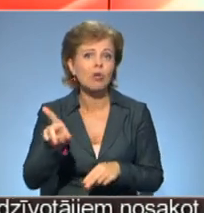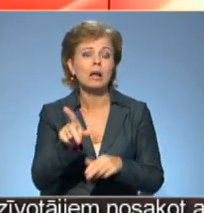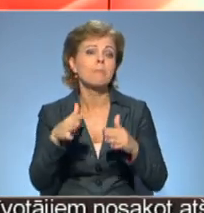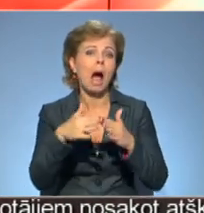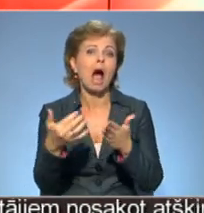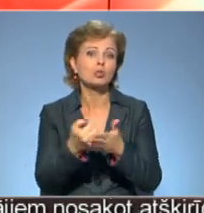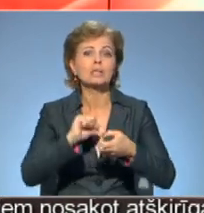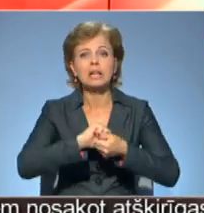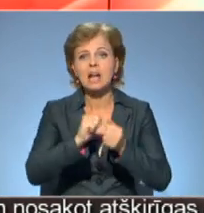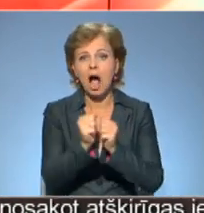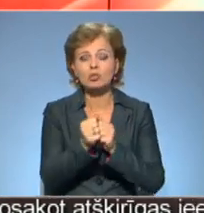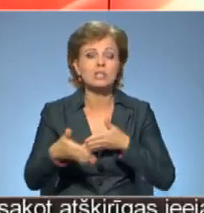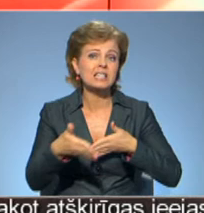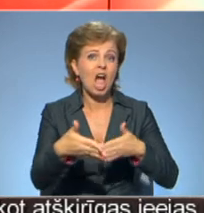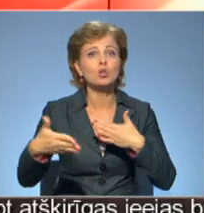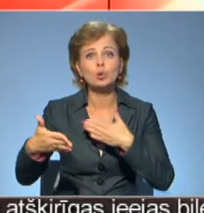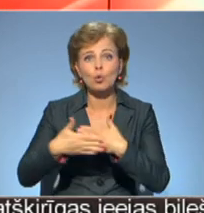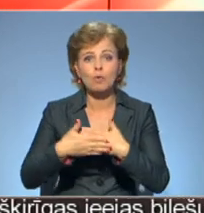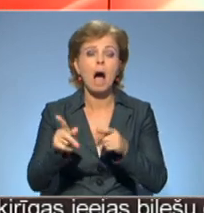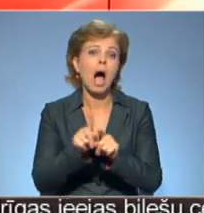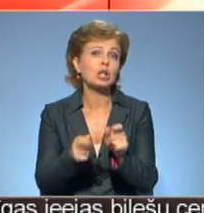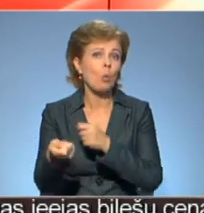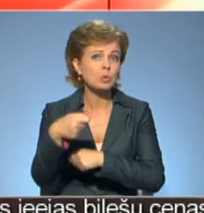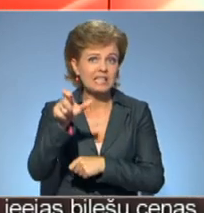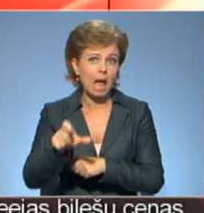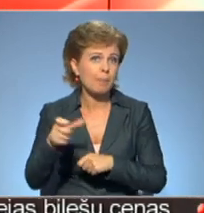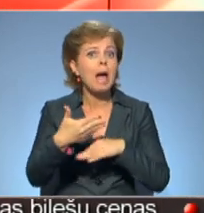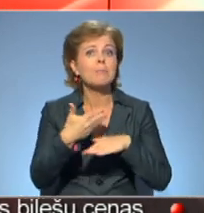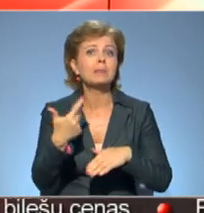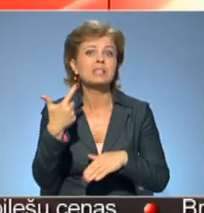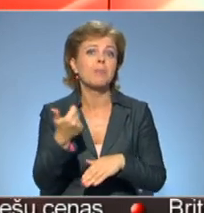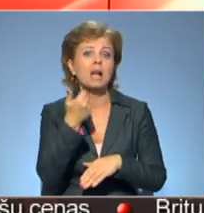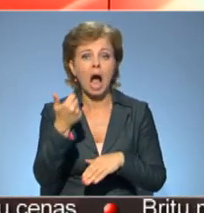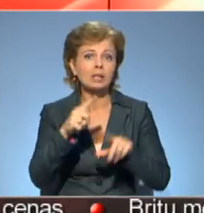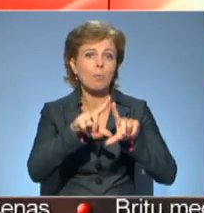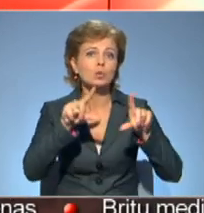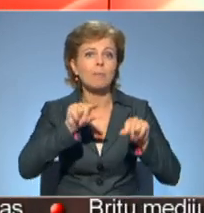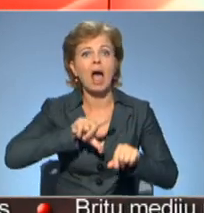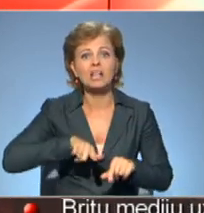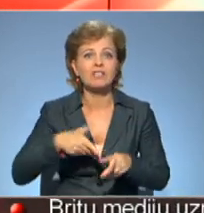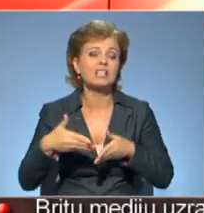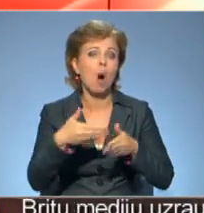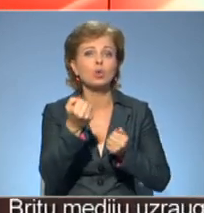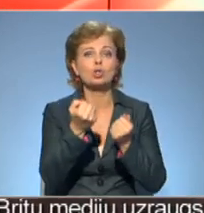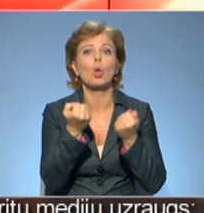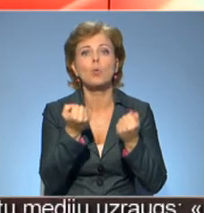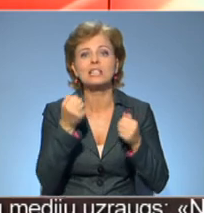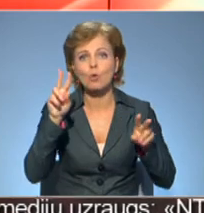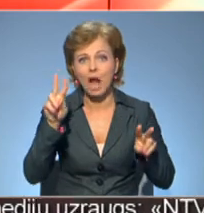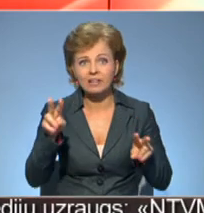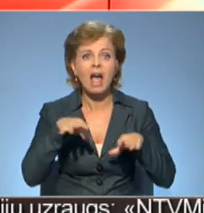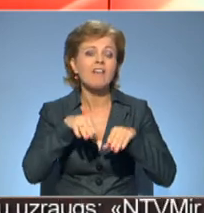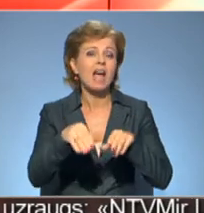uzņēmējiem. Pirms septījum gadiem uzņēmums Latvijas autoceļu uzturētājs veicē eksperimentu reizeknis novadā grānsa autoceļu Malta